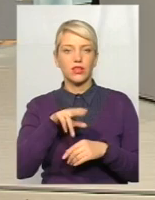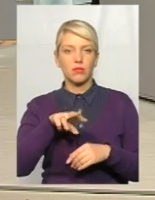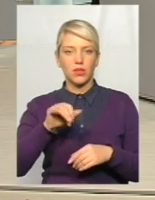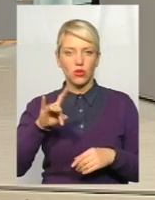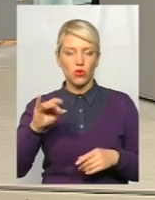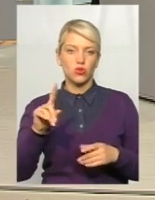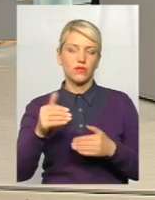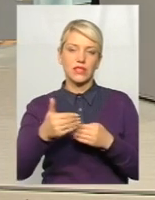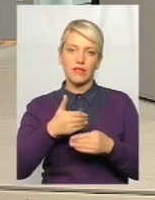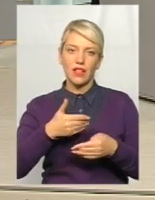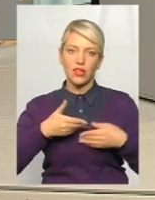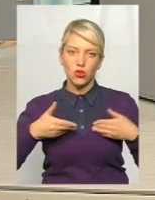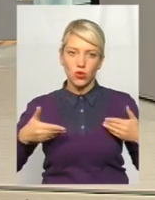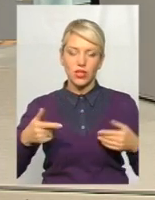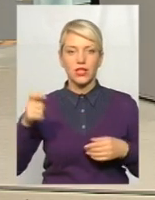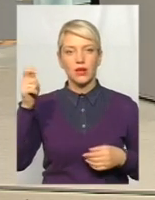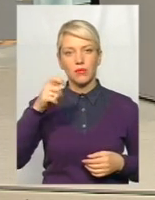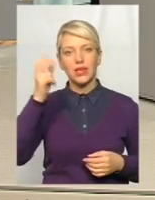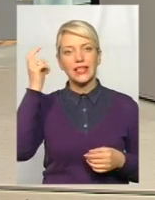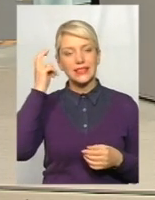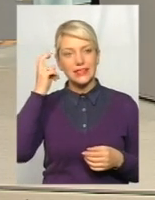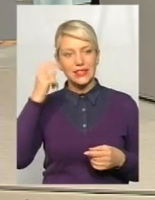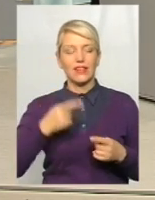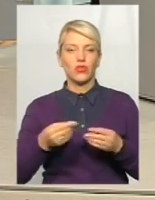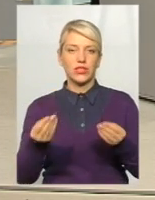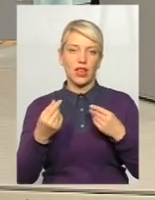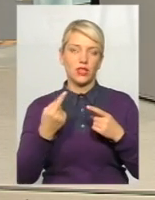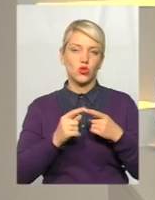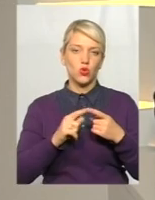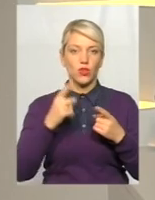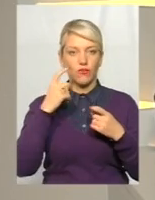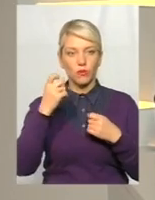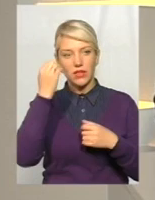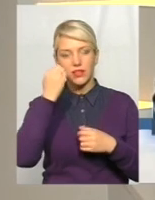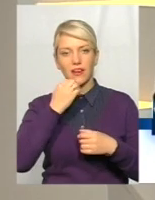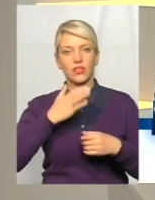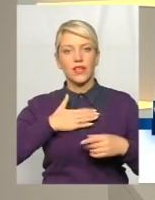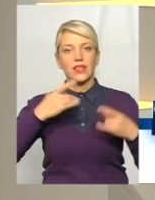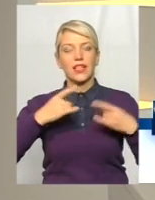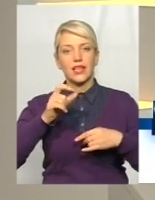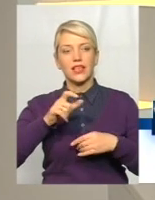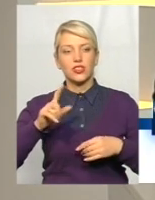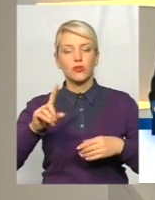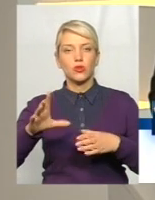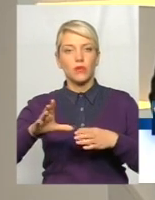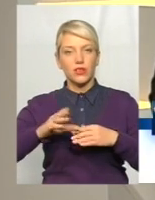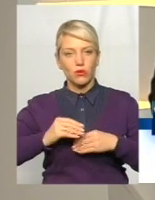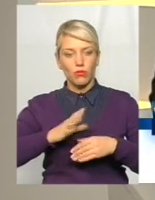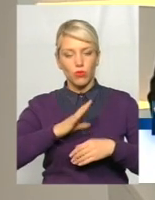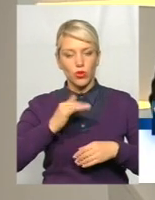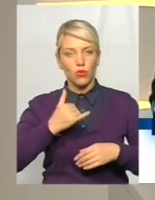ви до нас завітали. Приїхали з Києва, надали цю інформацію. Дякую нашим телеглядачам, що сьогодні були з нами.